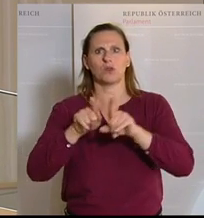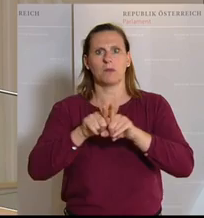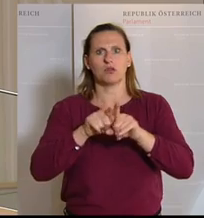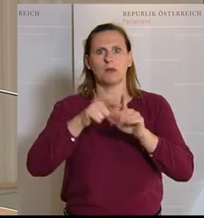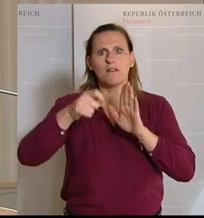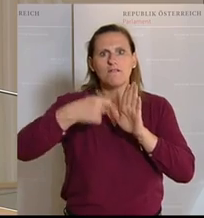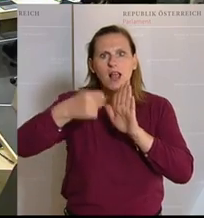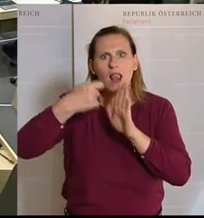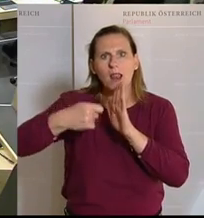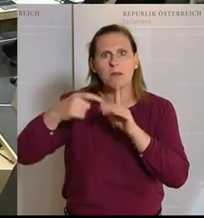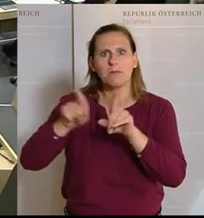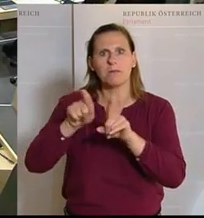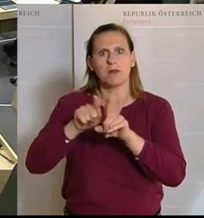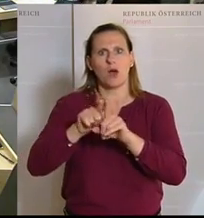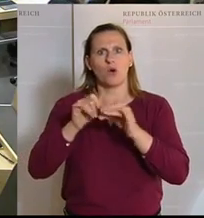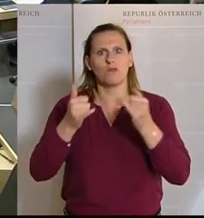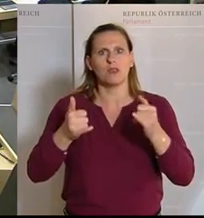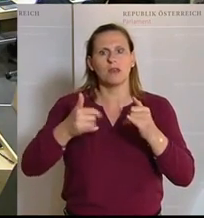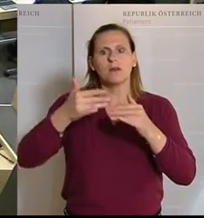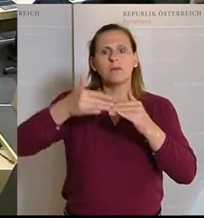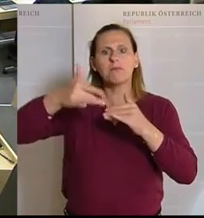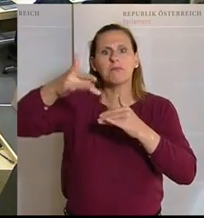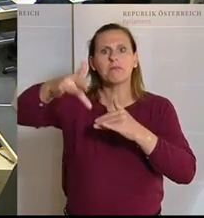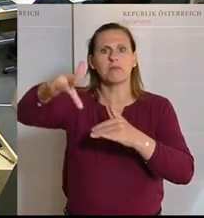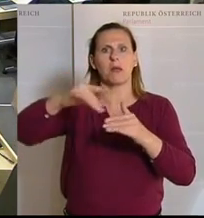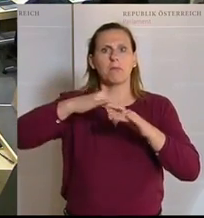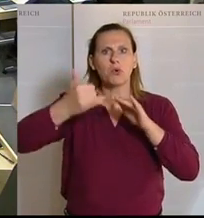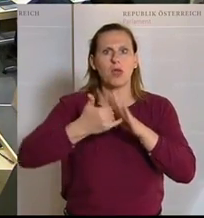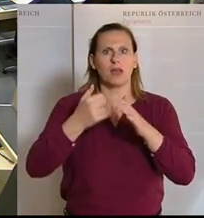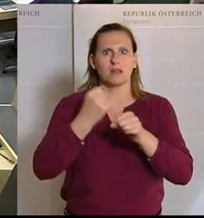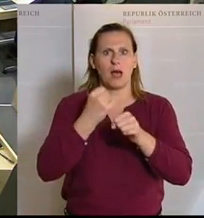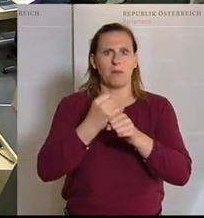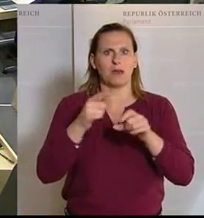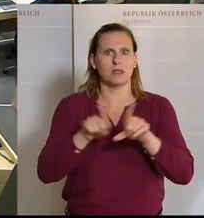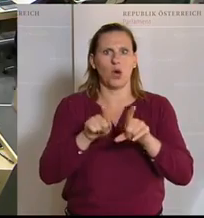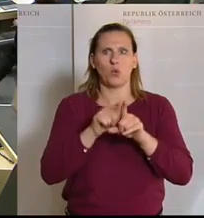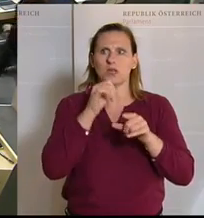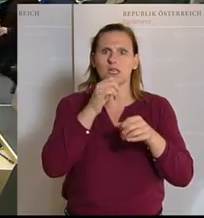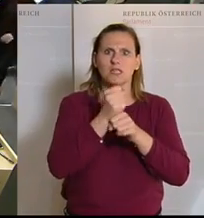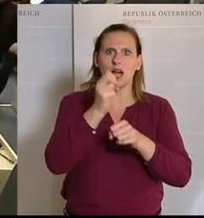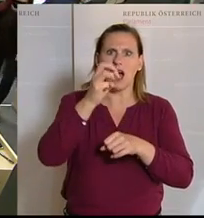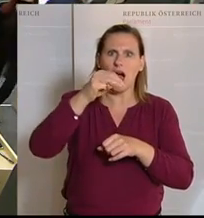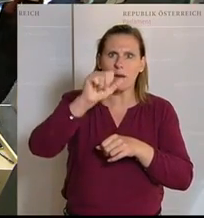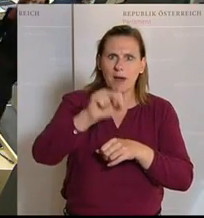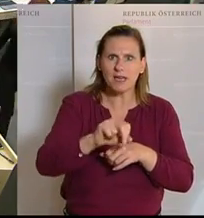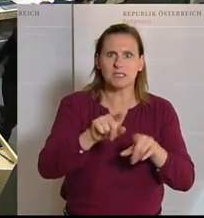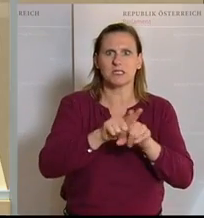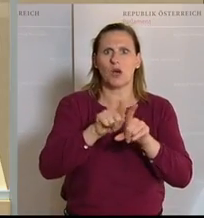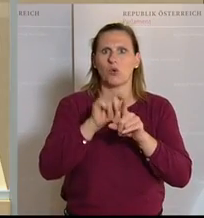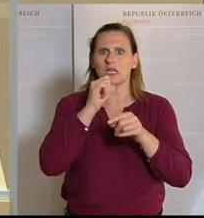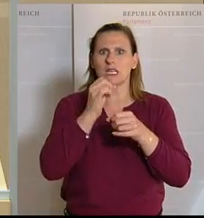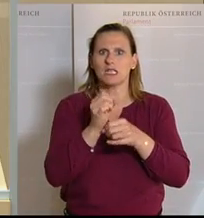Fallweisenbeschäftigungsverhältnissen und werden daher weder durch das AMS noch durch andere Covid-19-Maßnahmen bei Unterstützungen berücksichtigt.